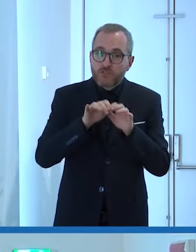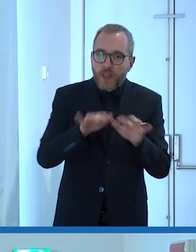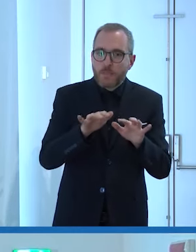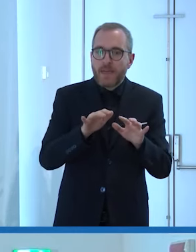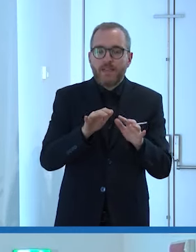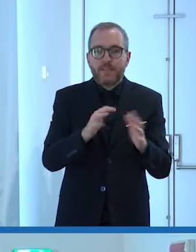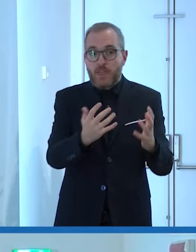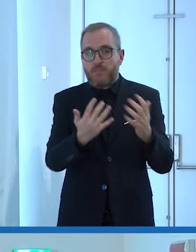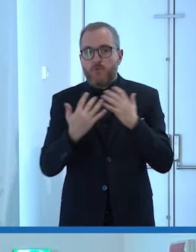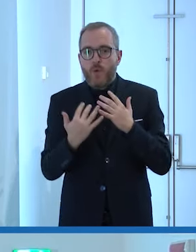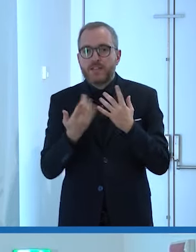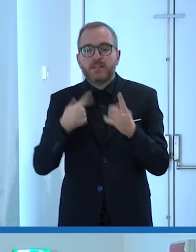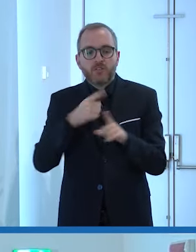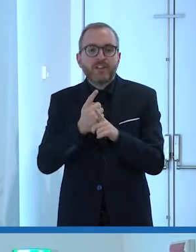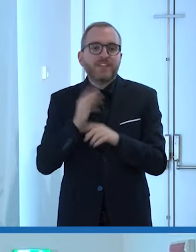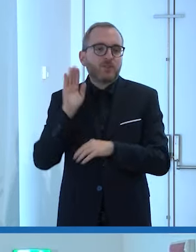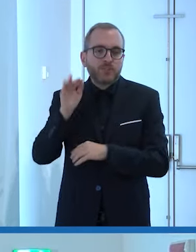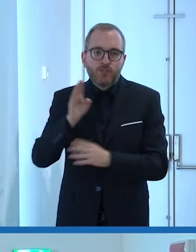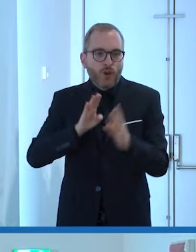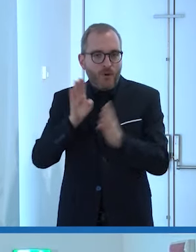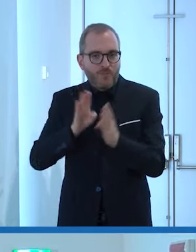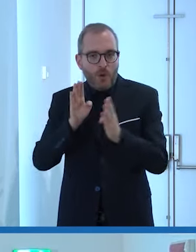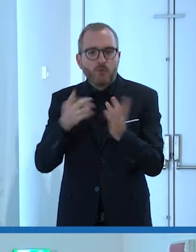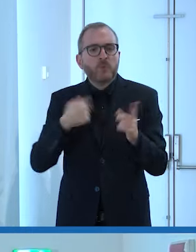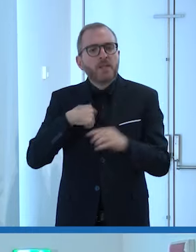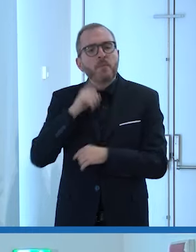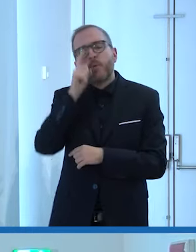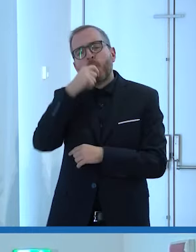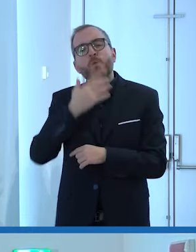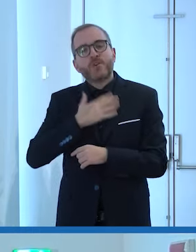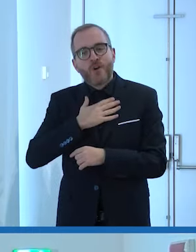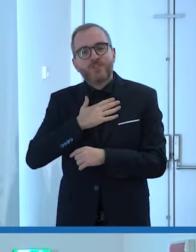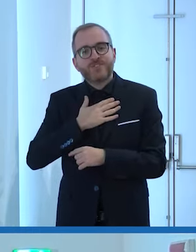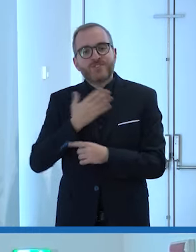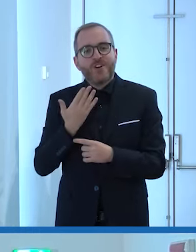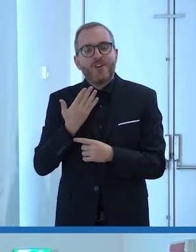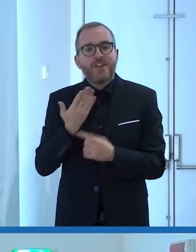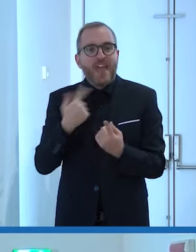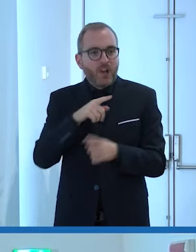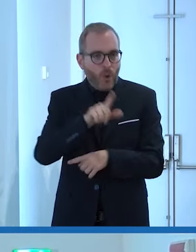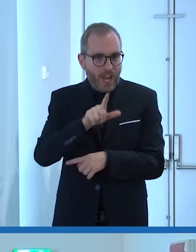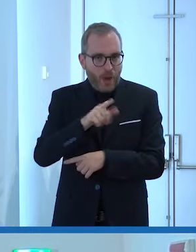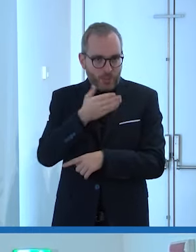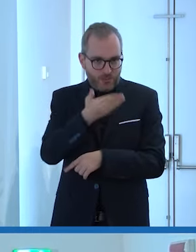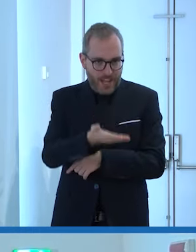ci dobbiamo confrontare quindi c'è anche una mia curiosità ecco Lauricella